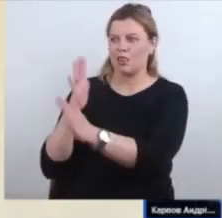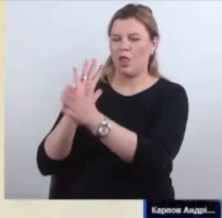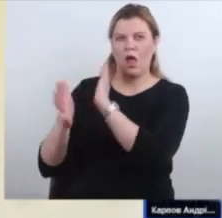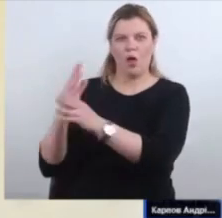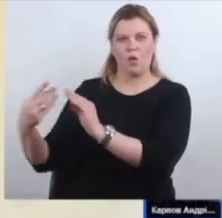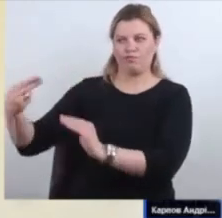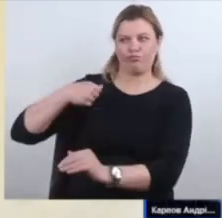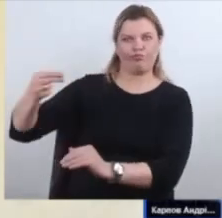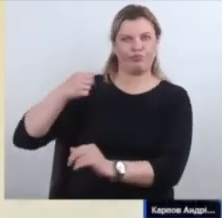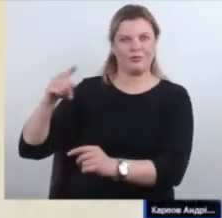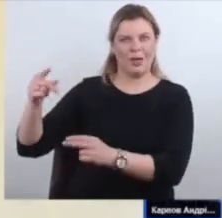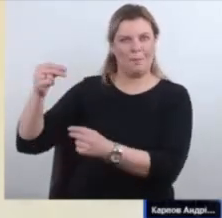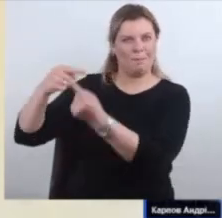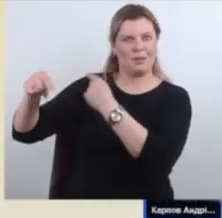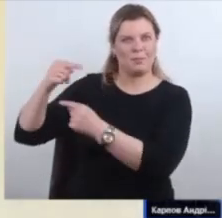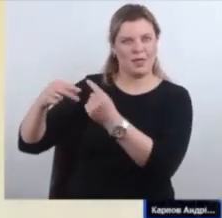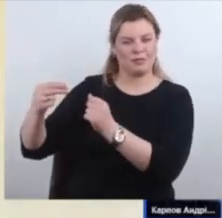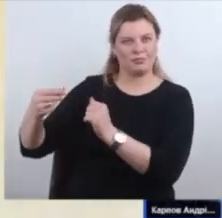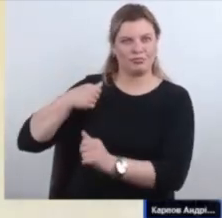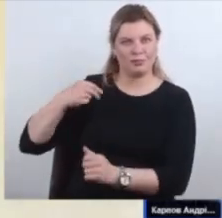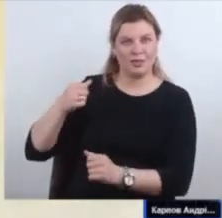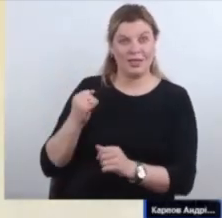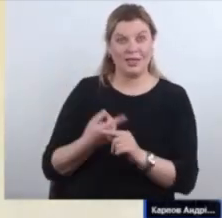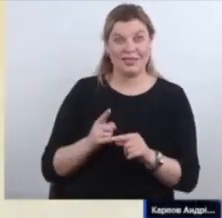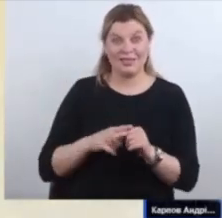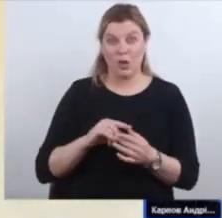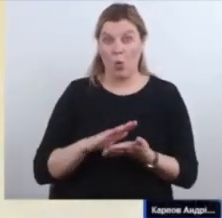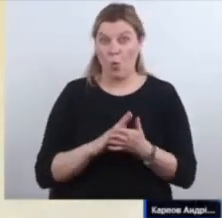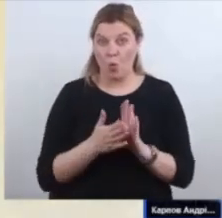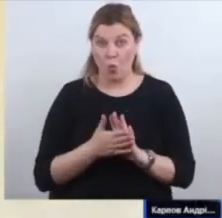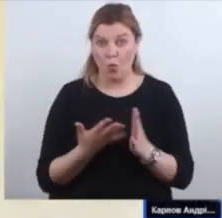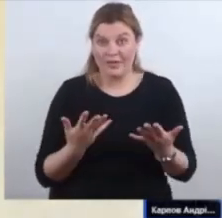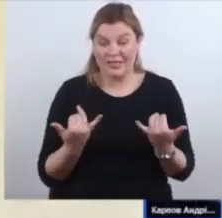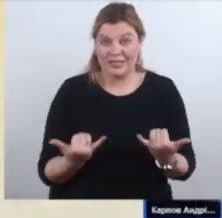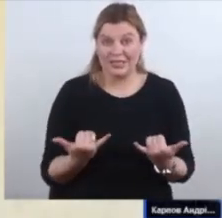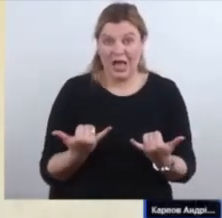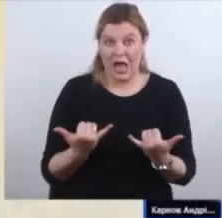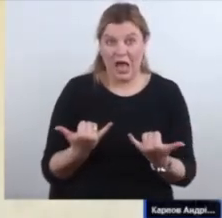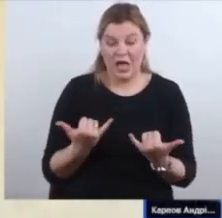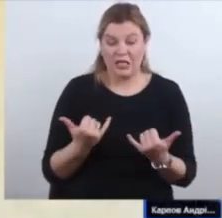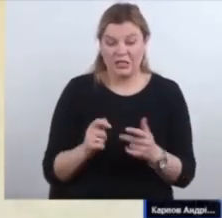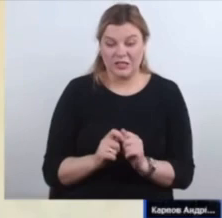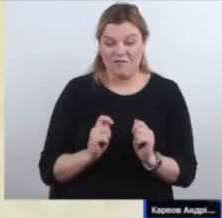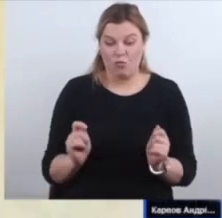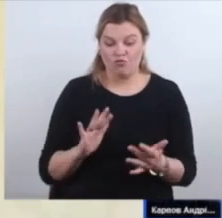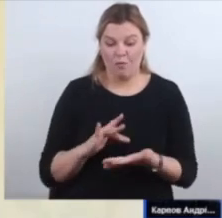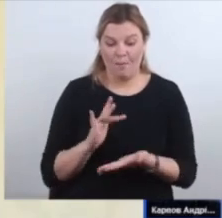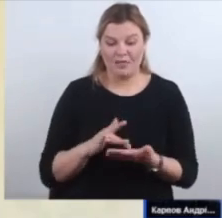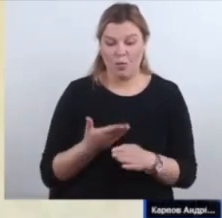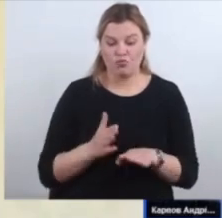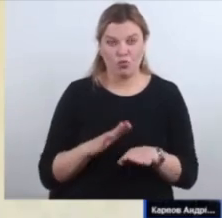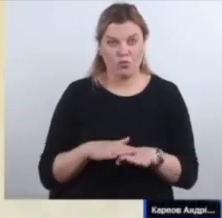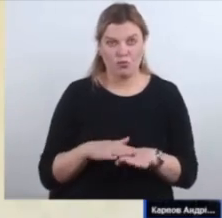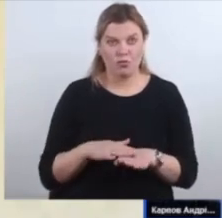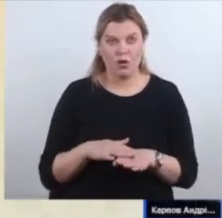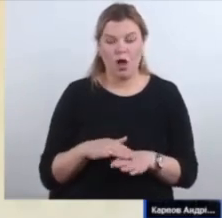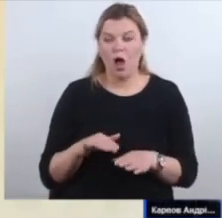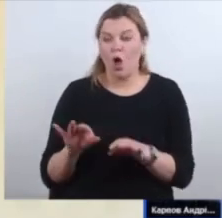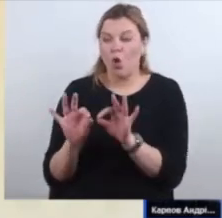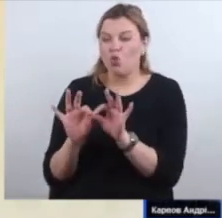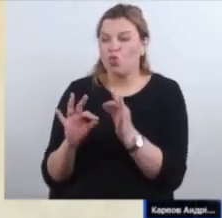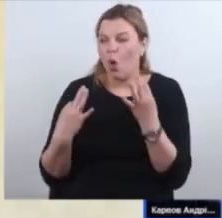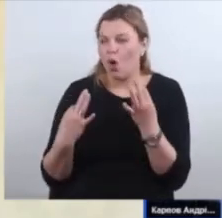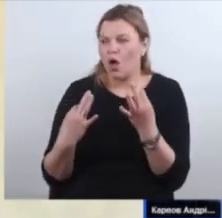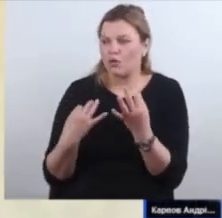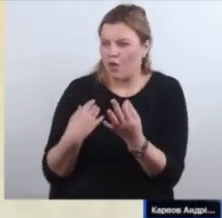І ці умови, які зараз створюються в місті Полтава, коли неможливо отримати дозвіл нормальну,